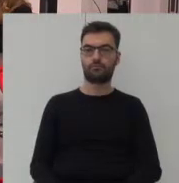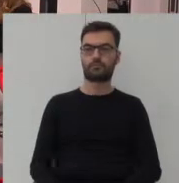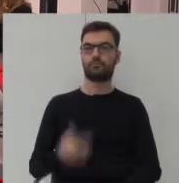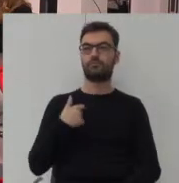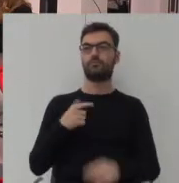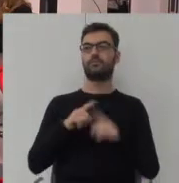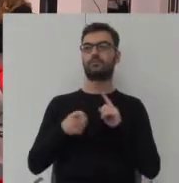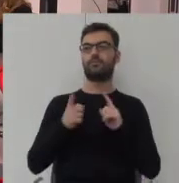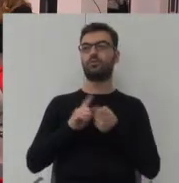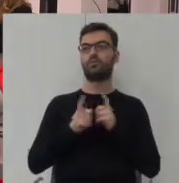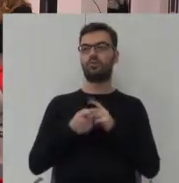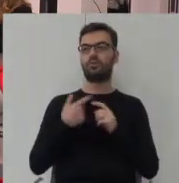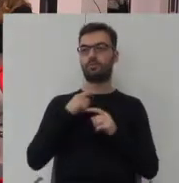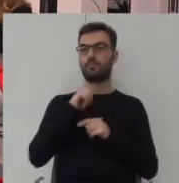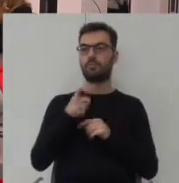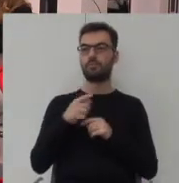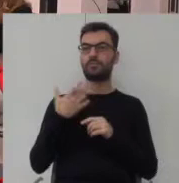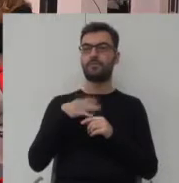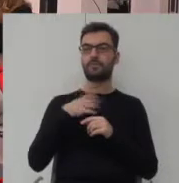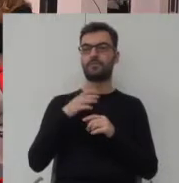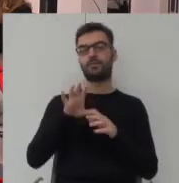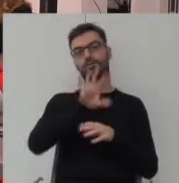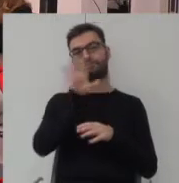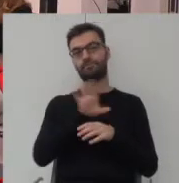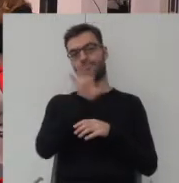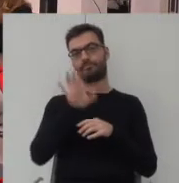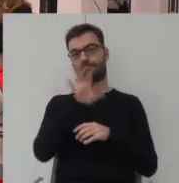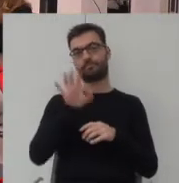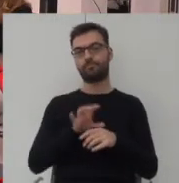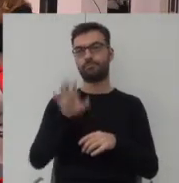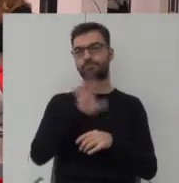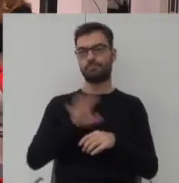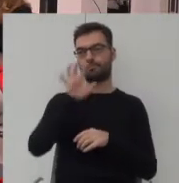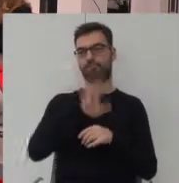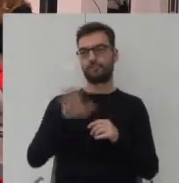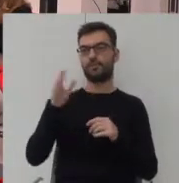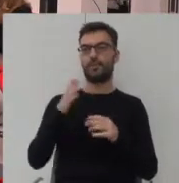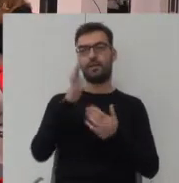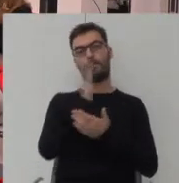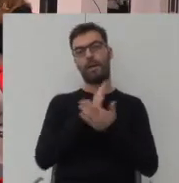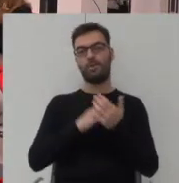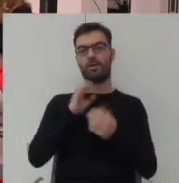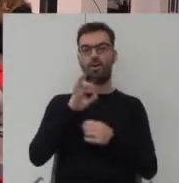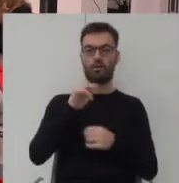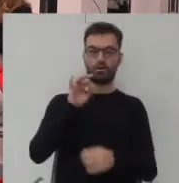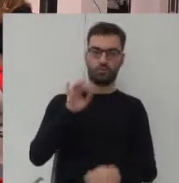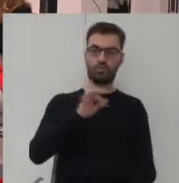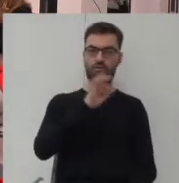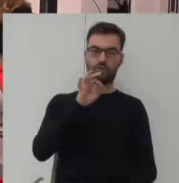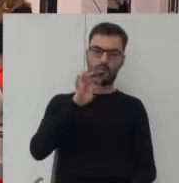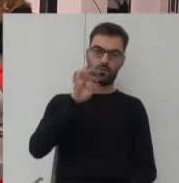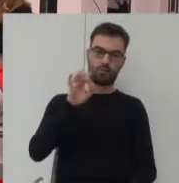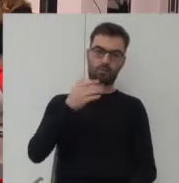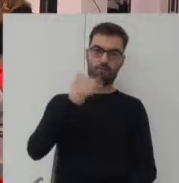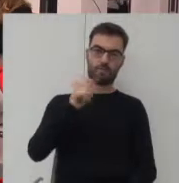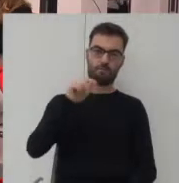poleciłabym takie przyjrzenie się z perspektywy mapy, ortofotomapy temu, przez tej